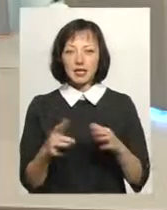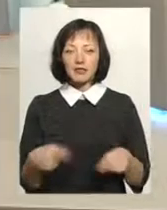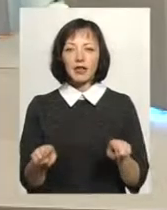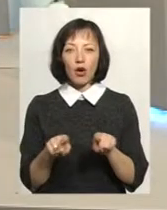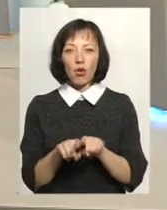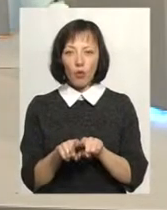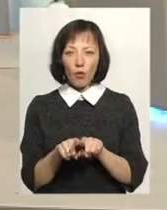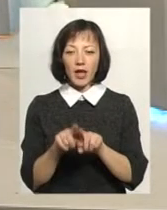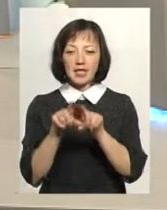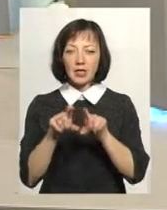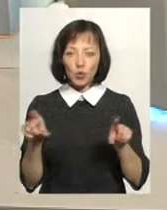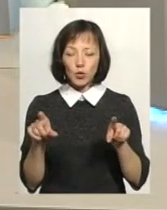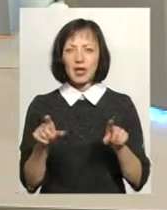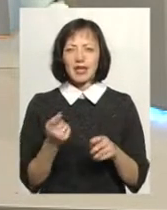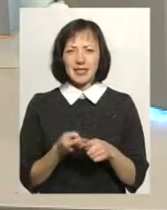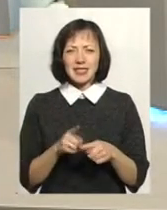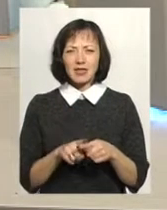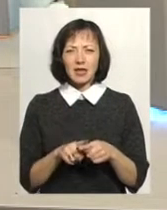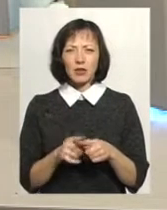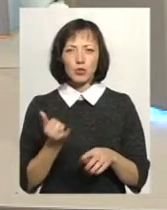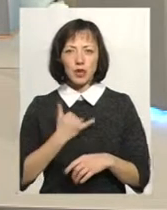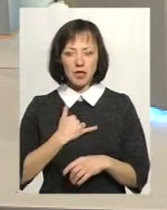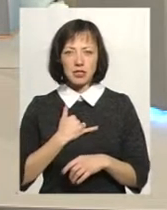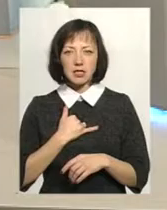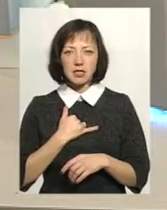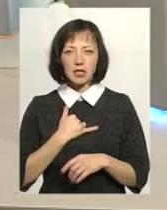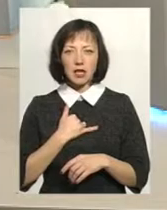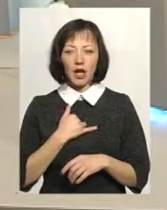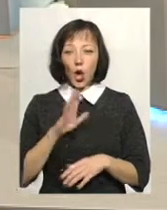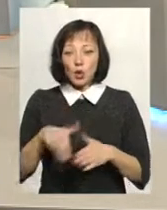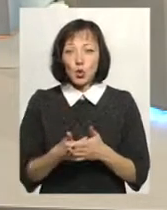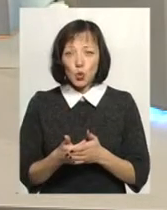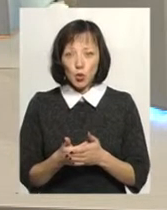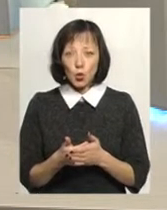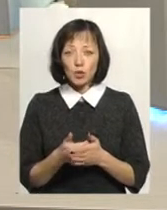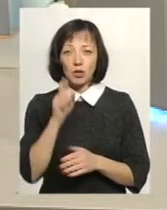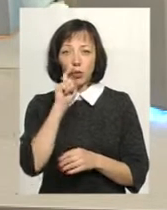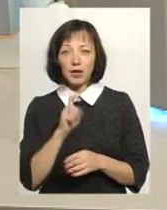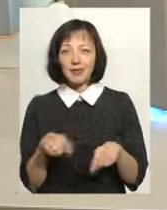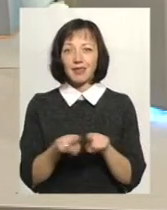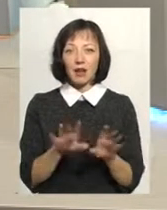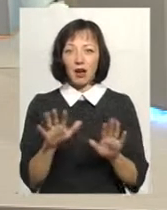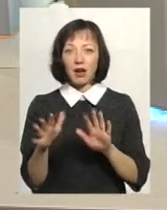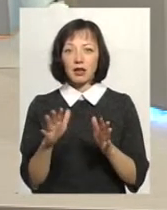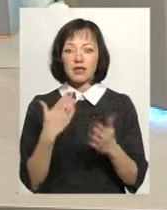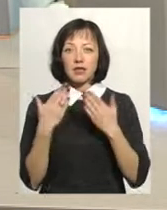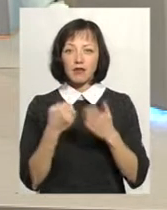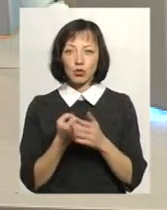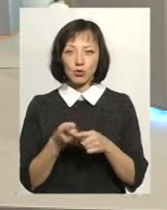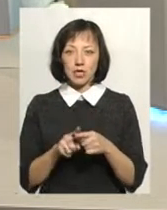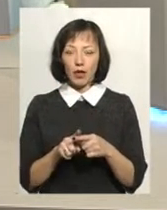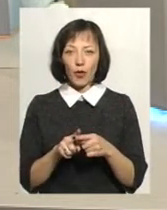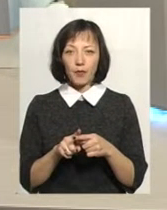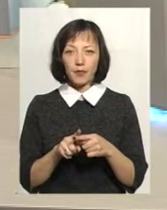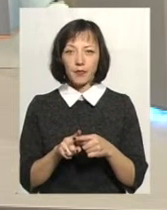такого інституції, Тому що це в нас навіть і досі на Україні, ну так якось ставилось до цього, так